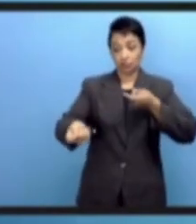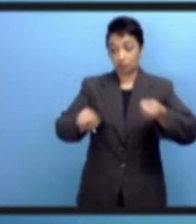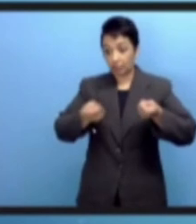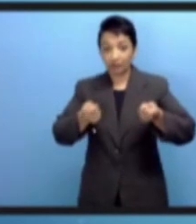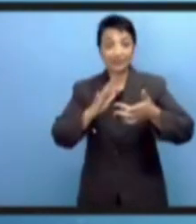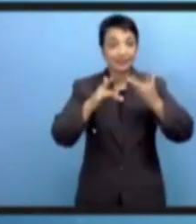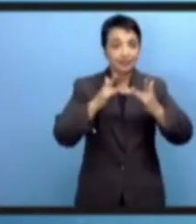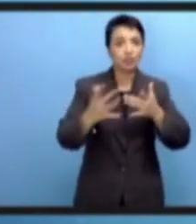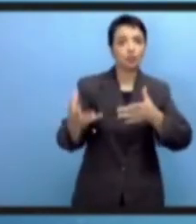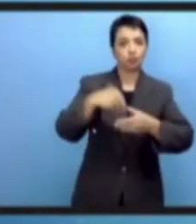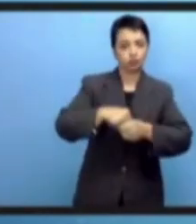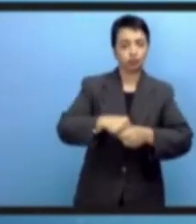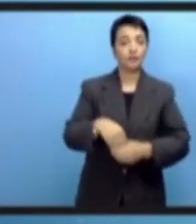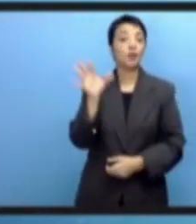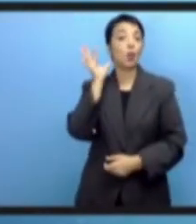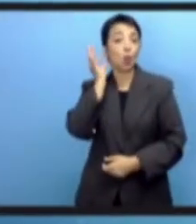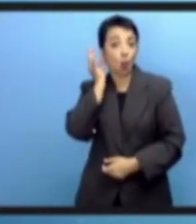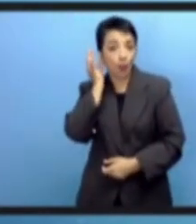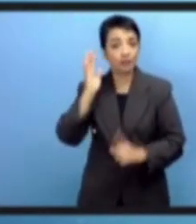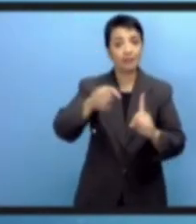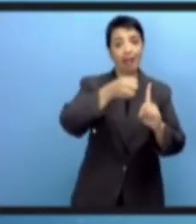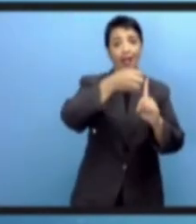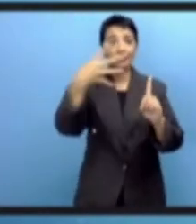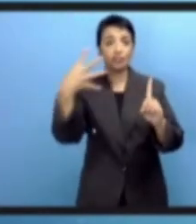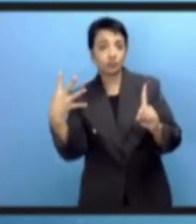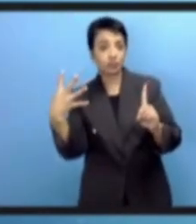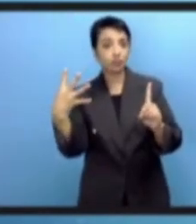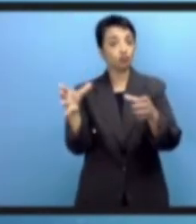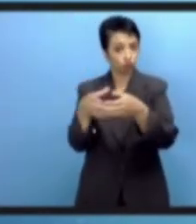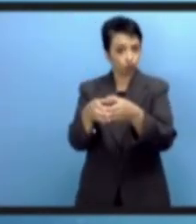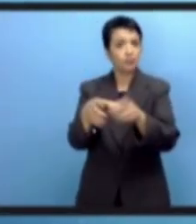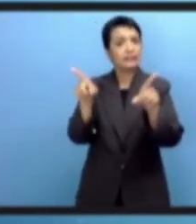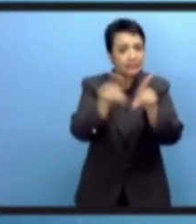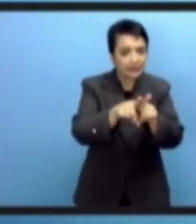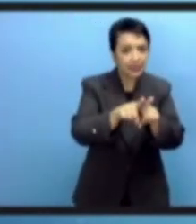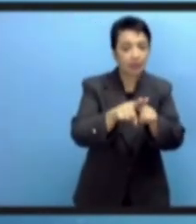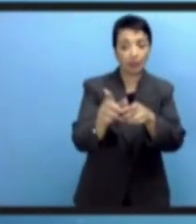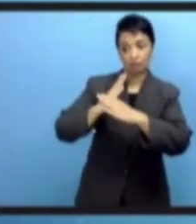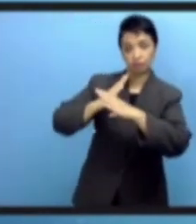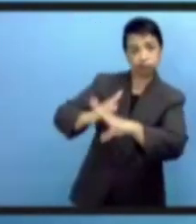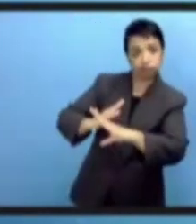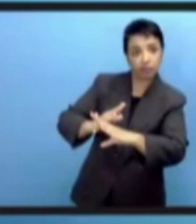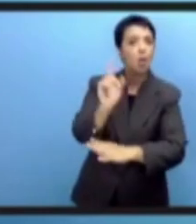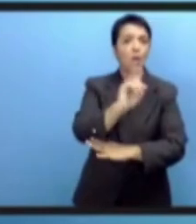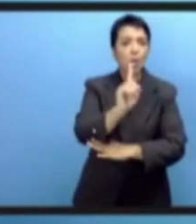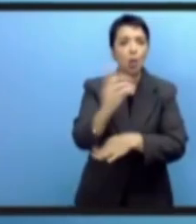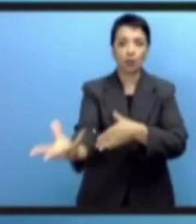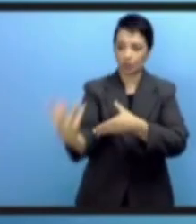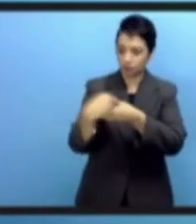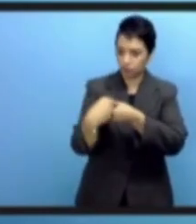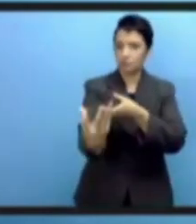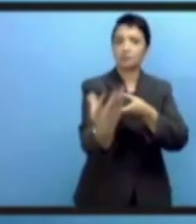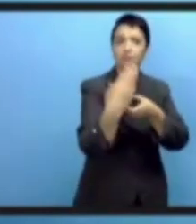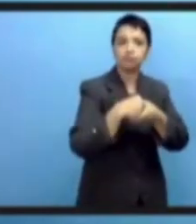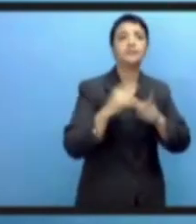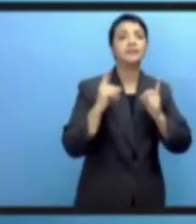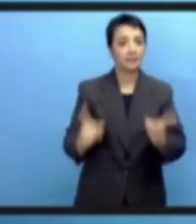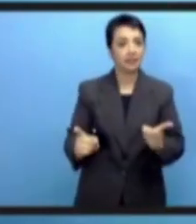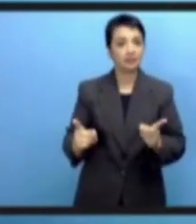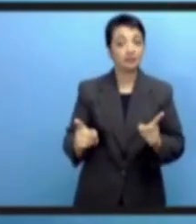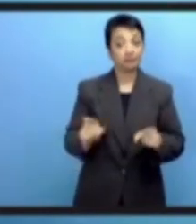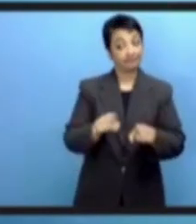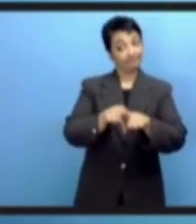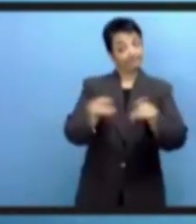Важно, чтобы низовые организации принимали участие в этих дискуссиях. Также важно, чтобы в этих дискуссиях были